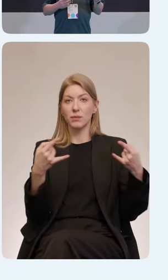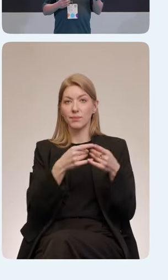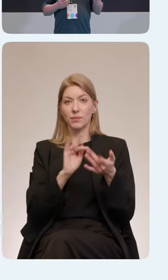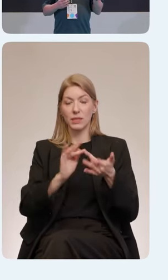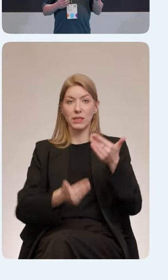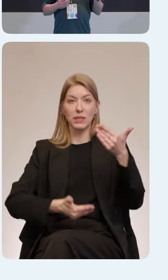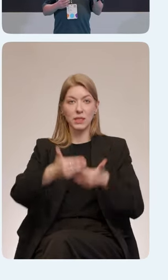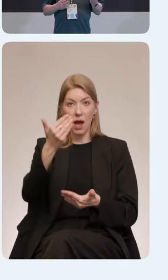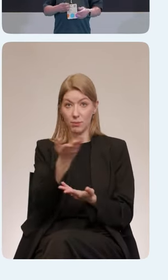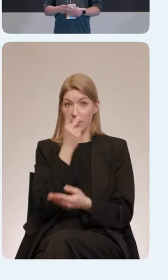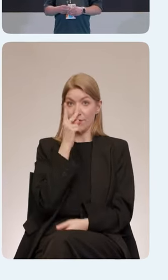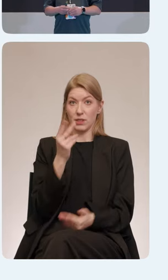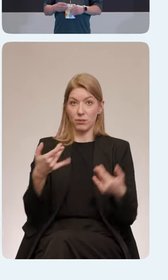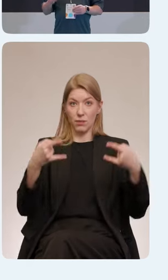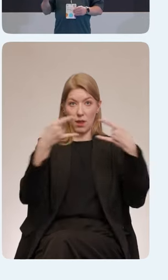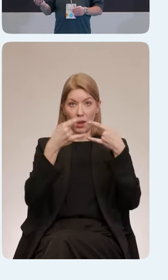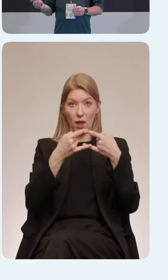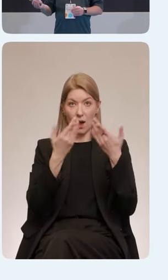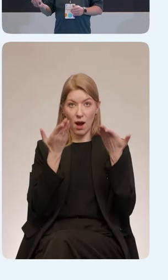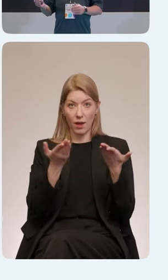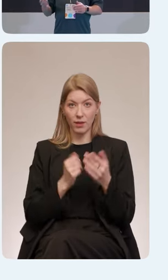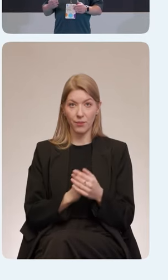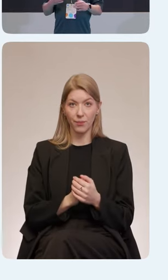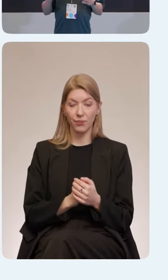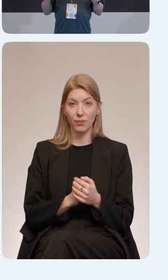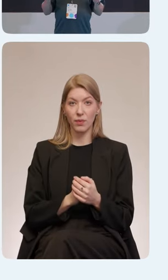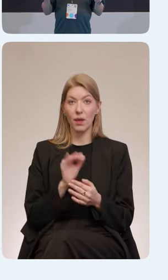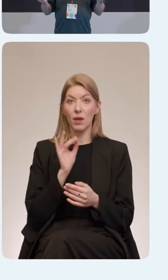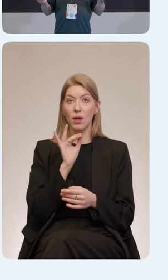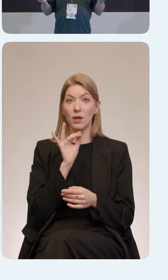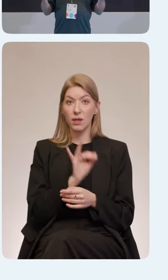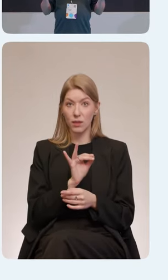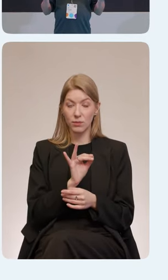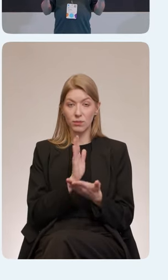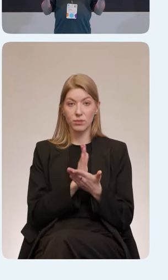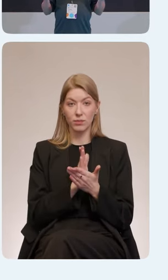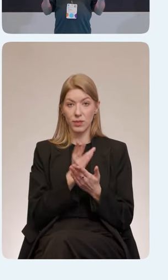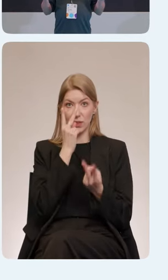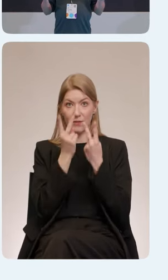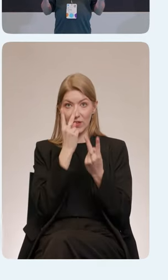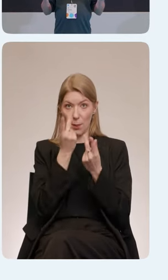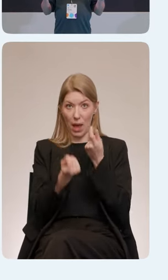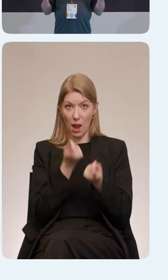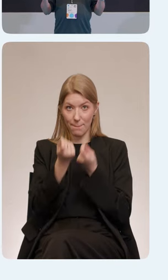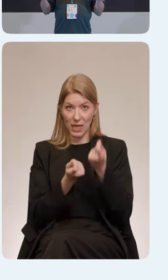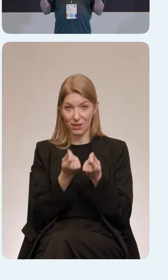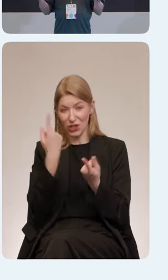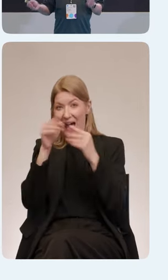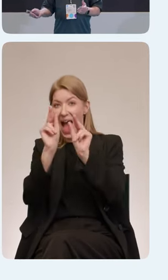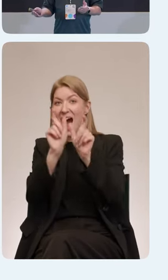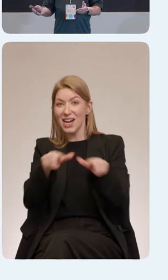видим с вами на экране. Вот. При этом, помимо дом-дерево элементов, разработчики меня поймут,